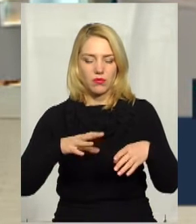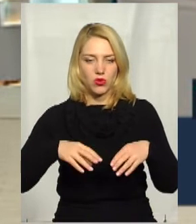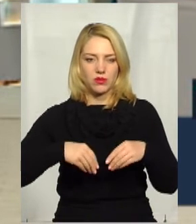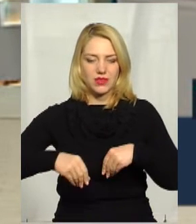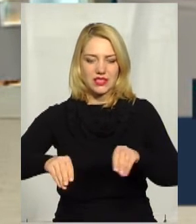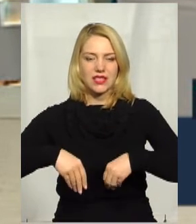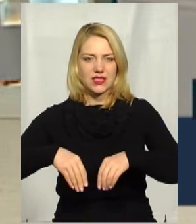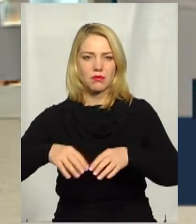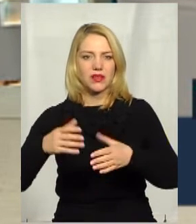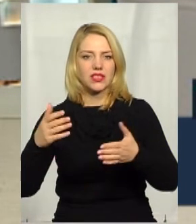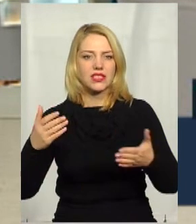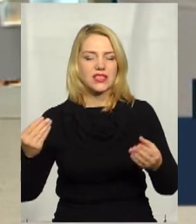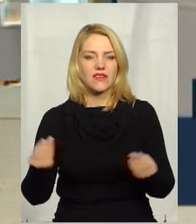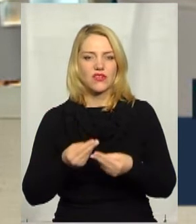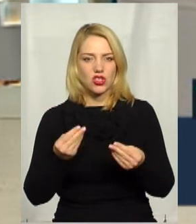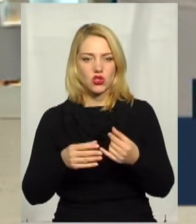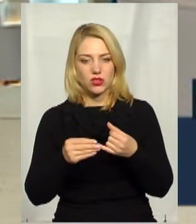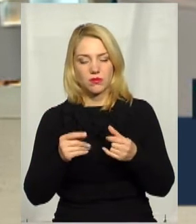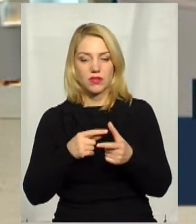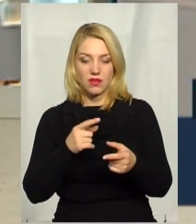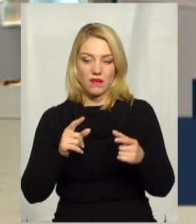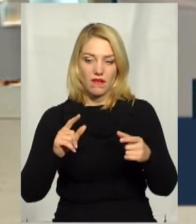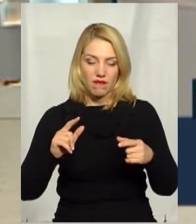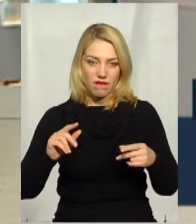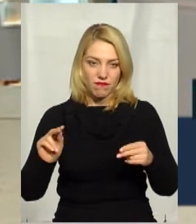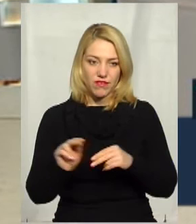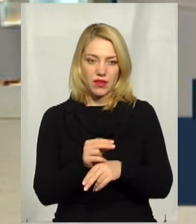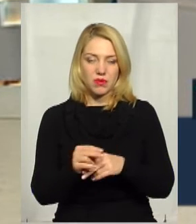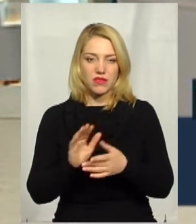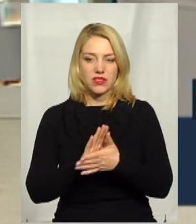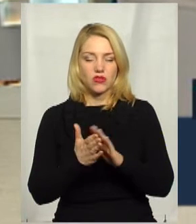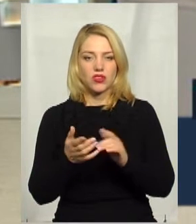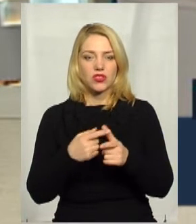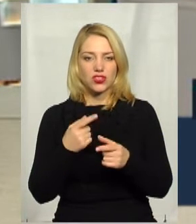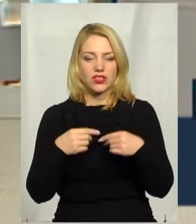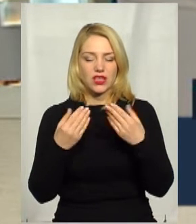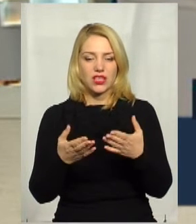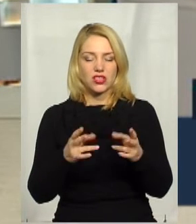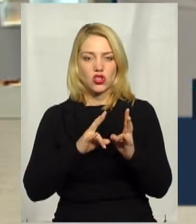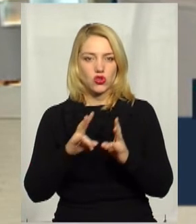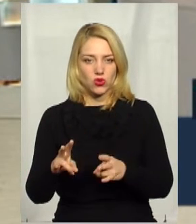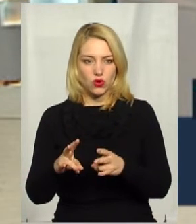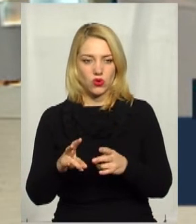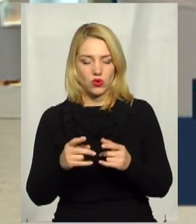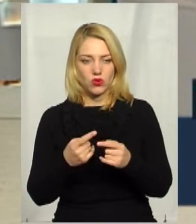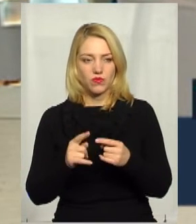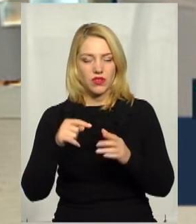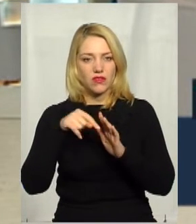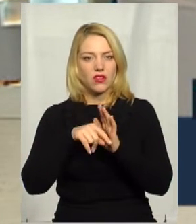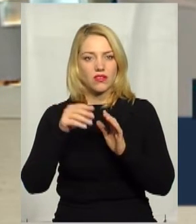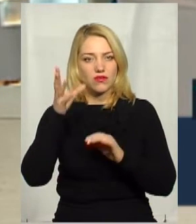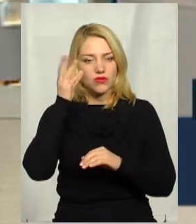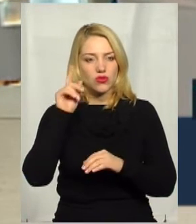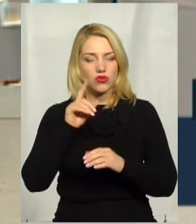ситуацію? Чи справді це якусь шкоду принесе, особливо з огляду на те, що поряд водонапірна вашта?